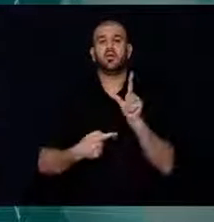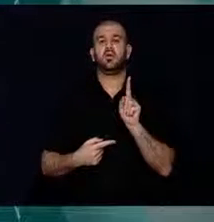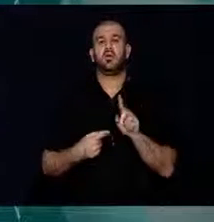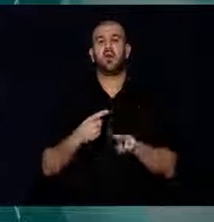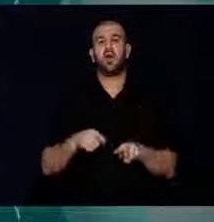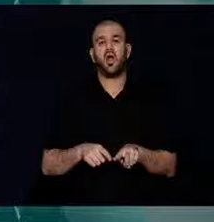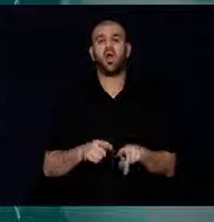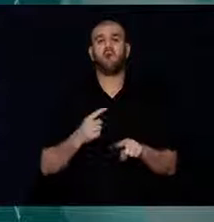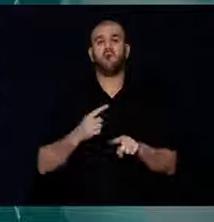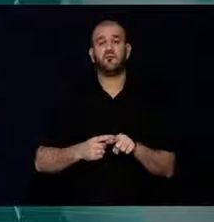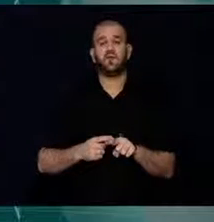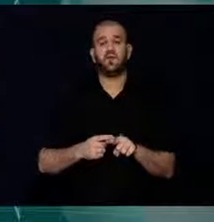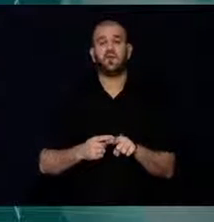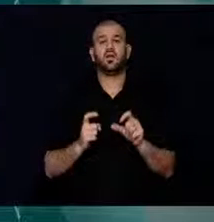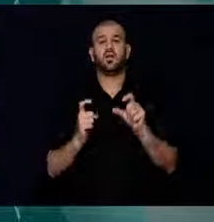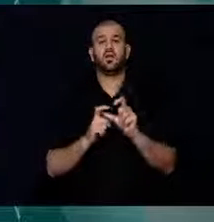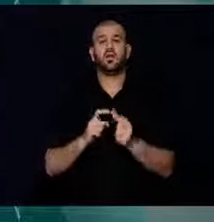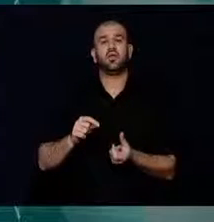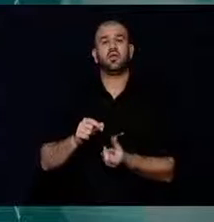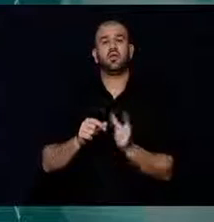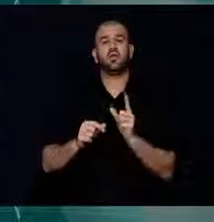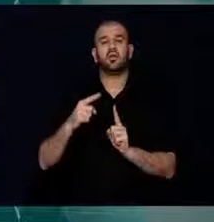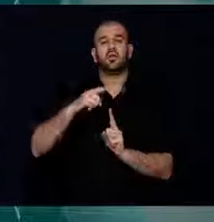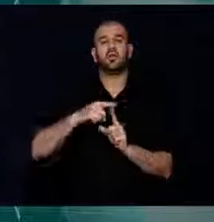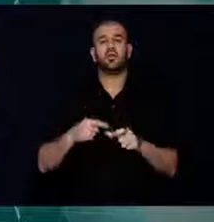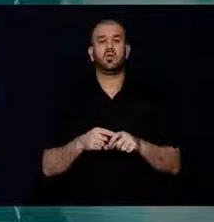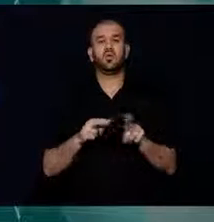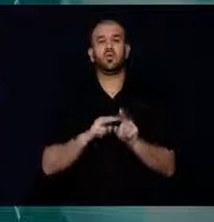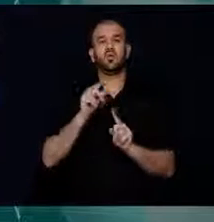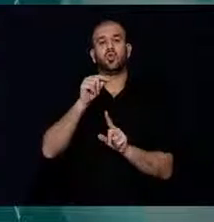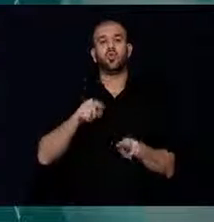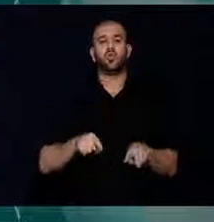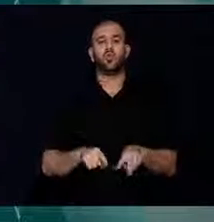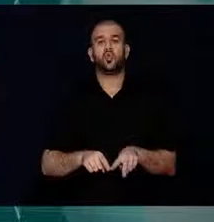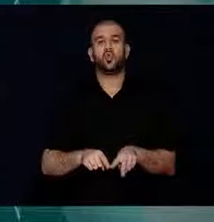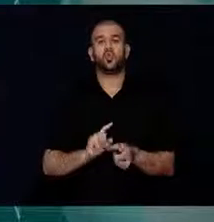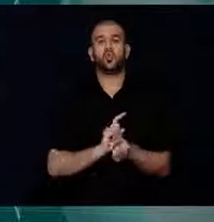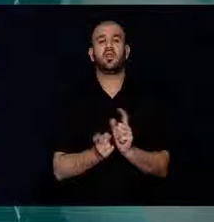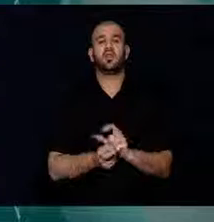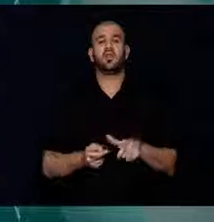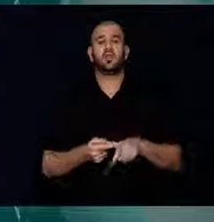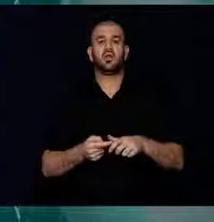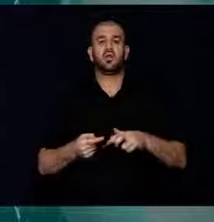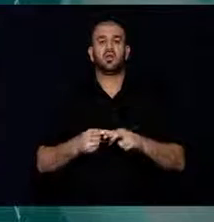Mahkeme, İki zanlıya, Üçer yıl, Hapis cezası verdi.